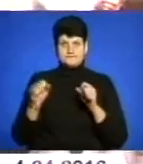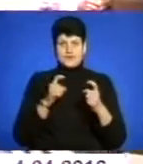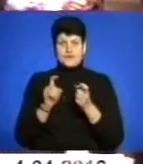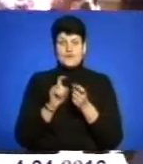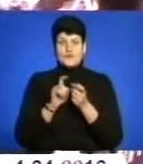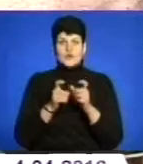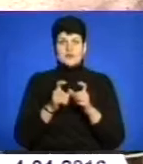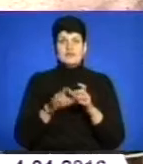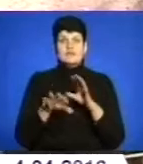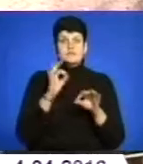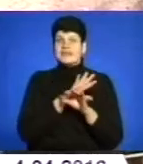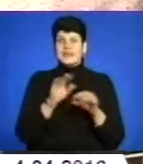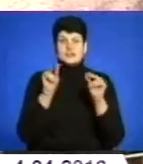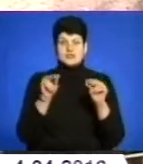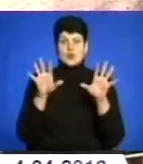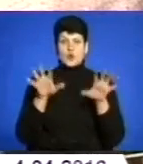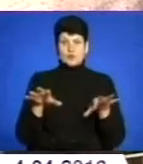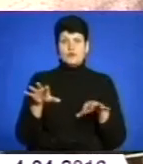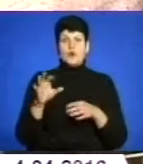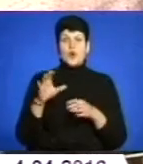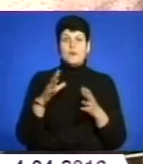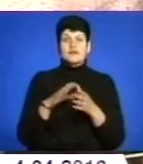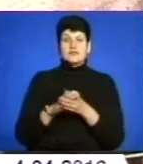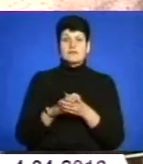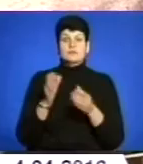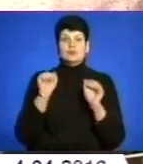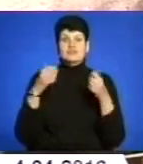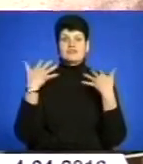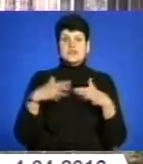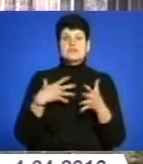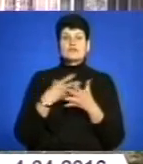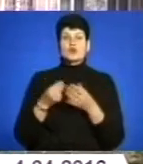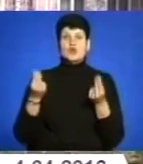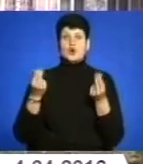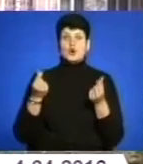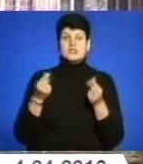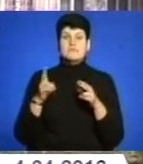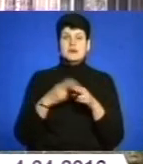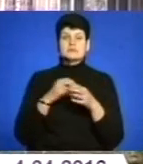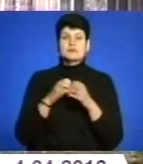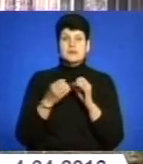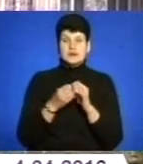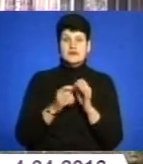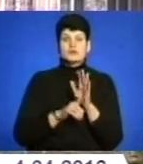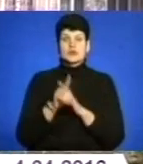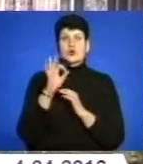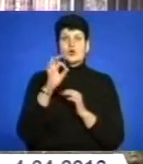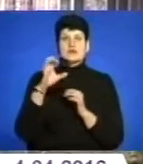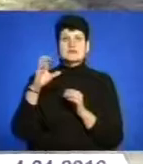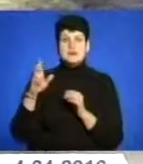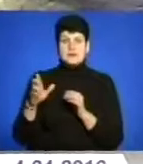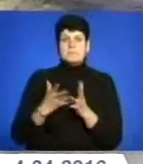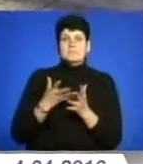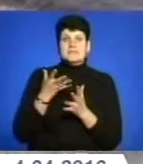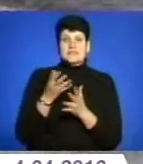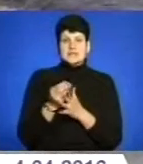Обравши нечесного голову об'єднання, ви ризикуєте втратити свої гроші. І без сумніву, на старті ОСББ платити